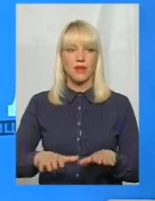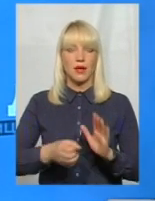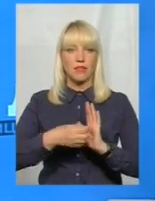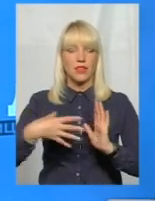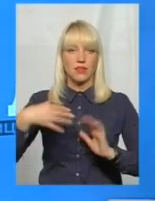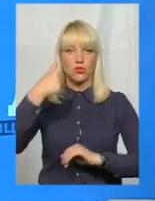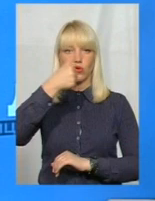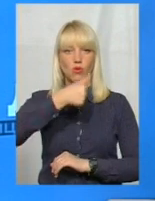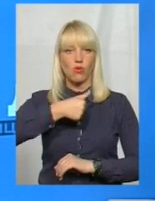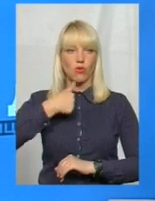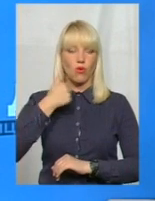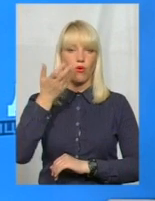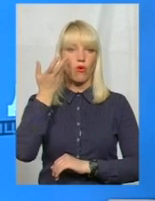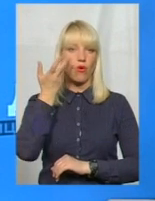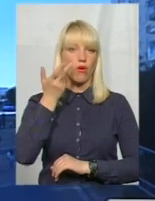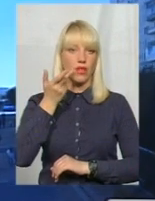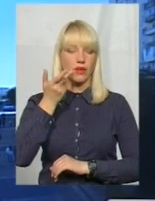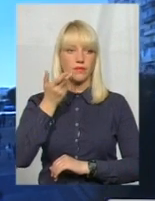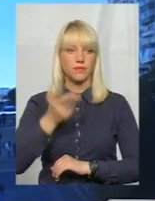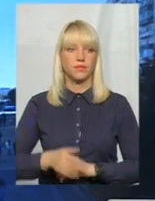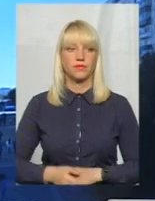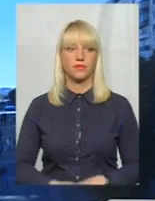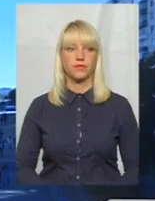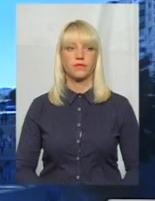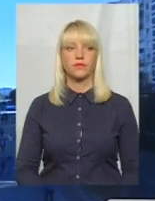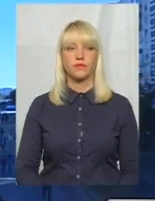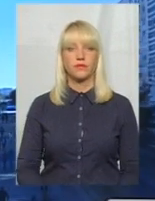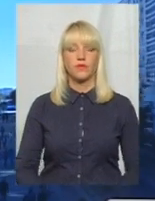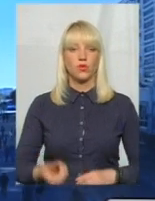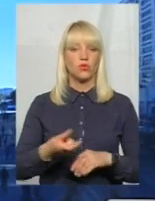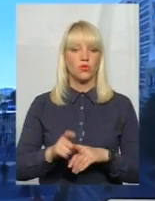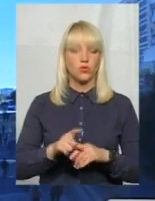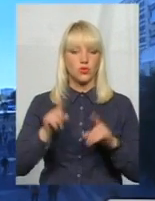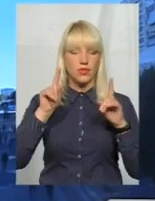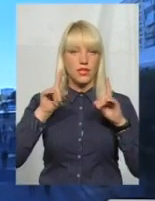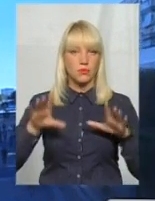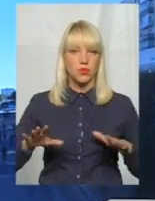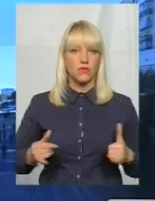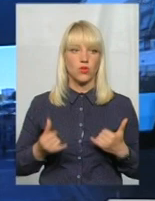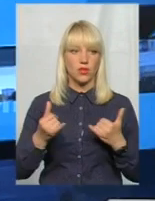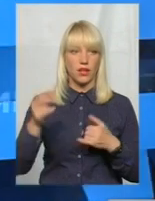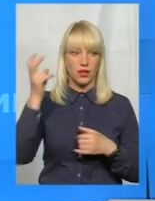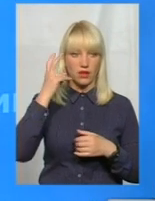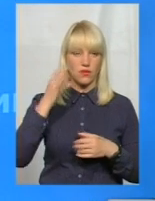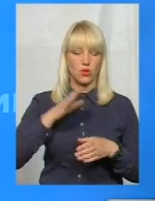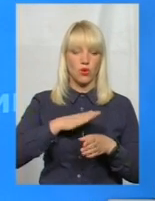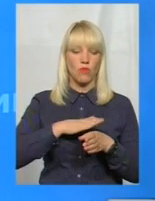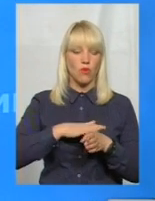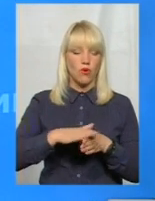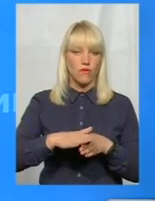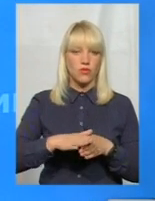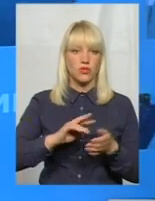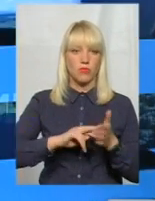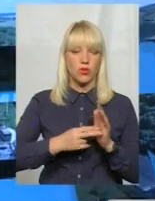-му році, коли дуже несподівано для київських, але абсолютно прогнозовано для